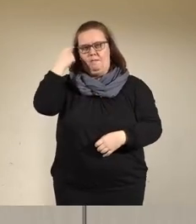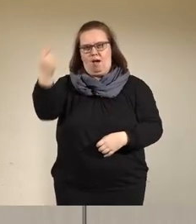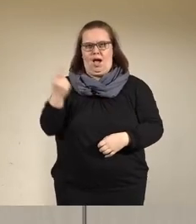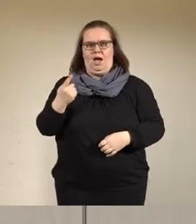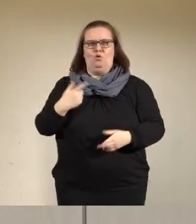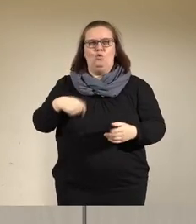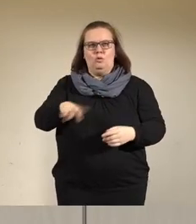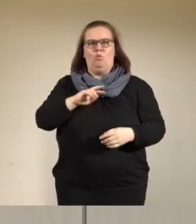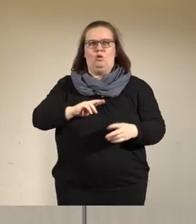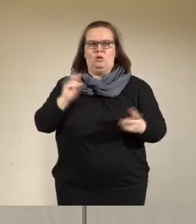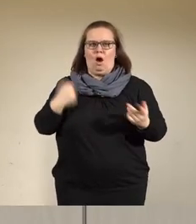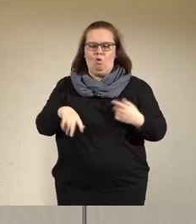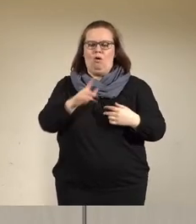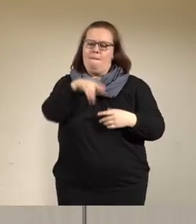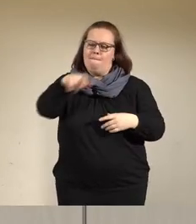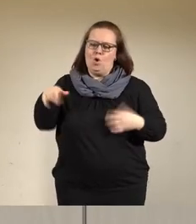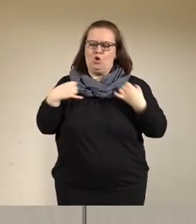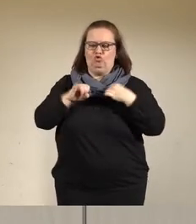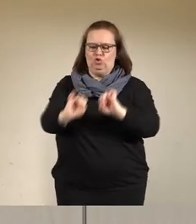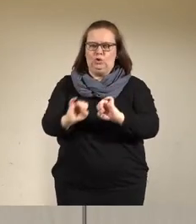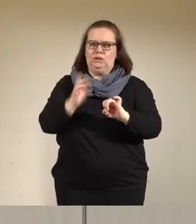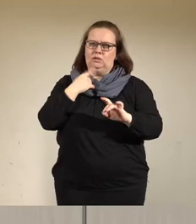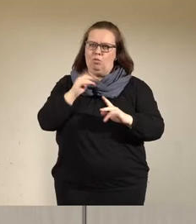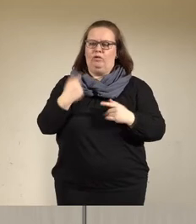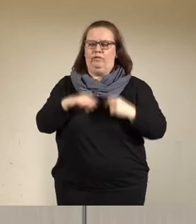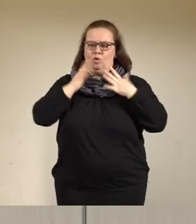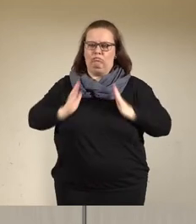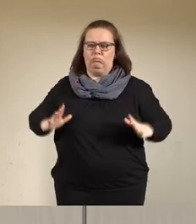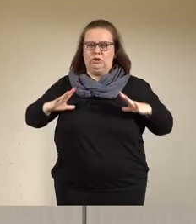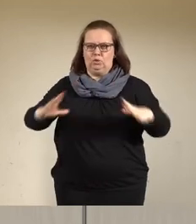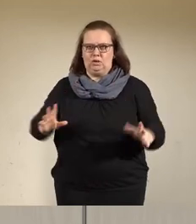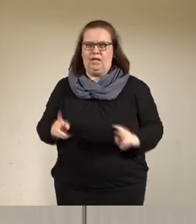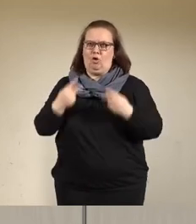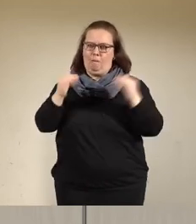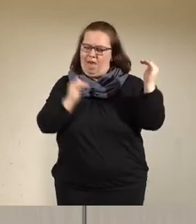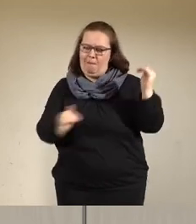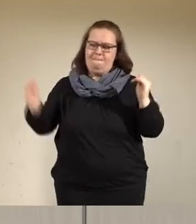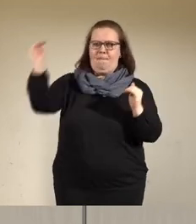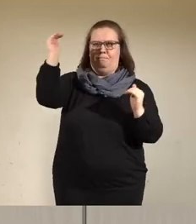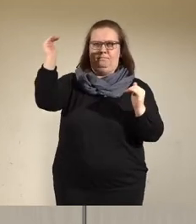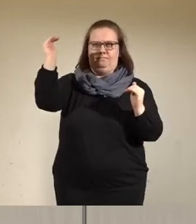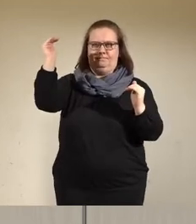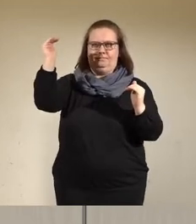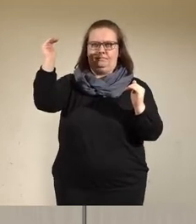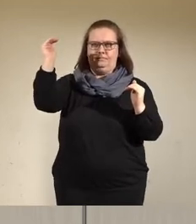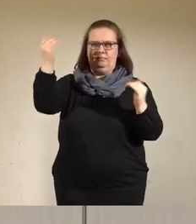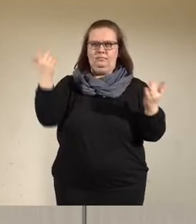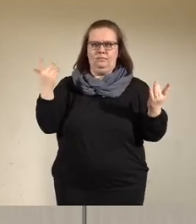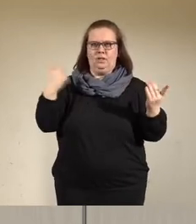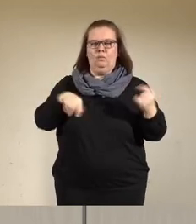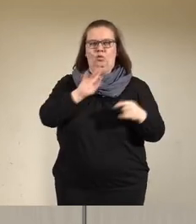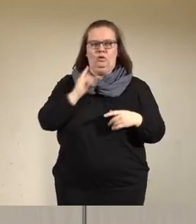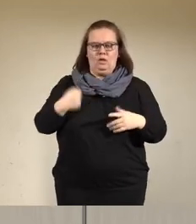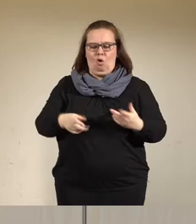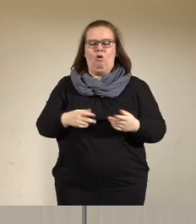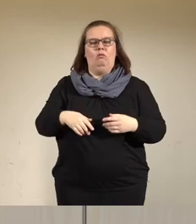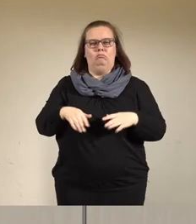dass an dieser Stelle der Schutz der Bürgerinnen und Bürger für körperliche Unversehrtheit noch höher zu bewerten ist. Der Bescheid